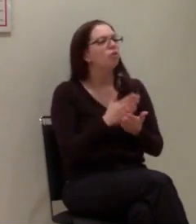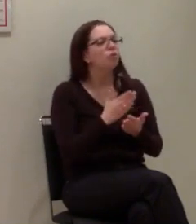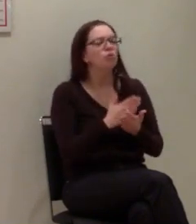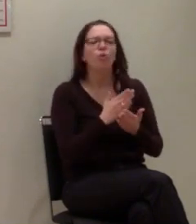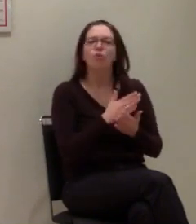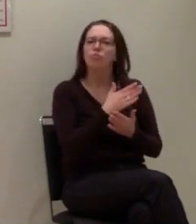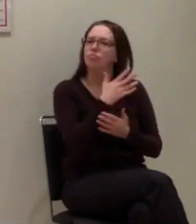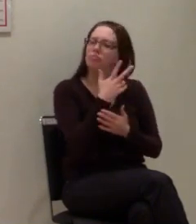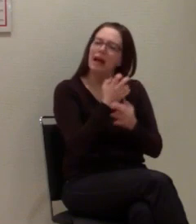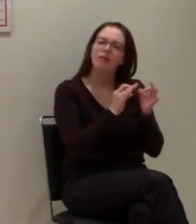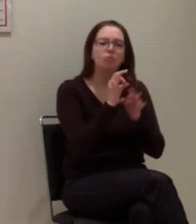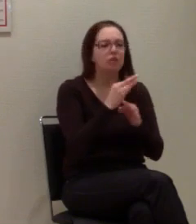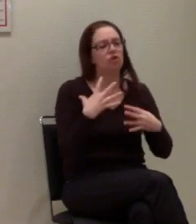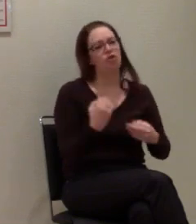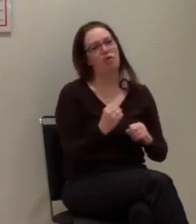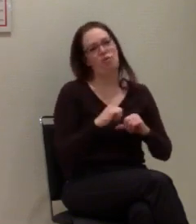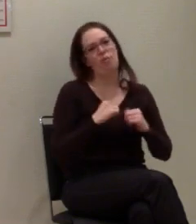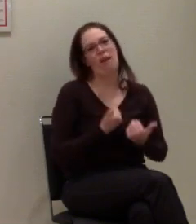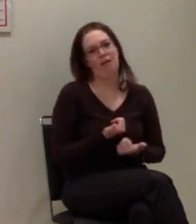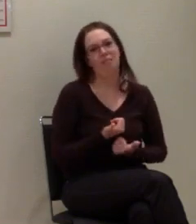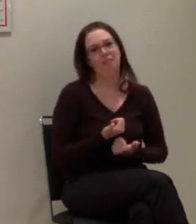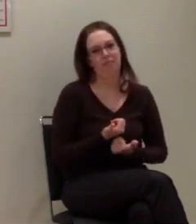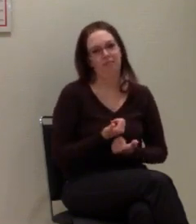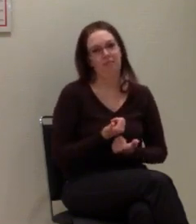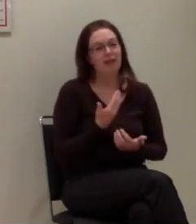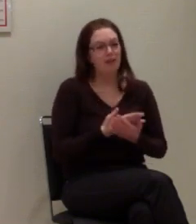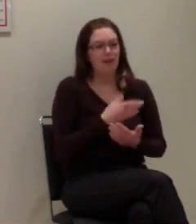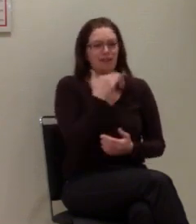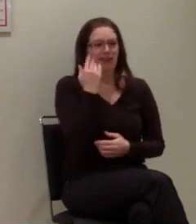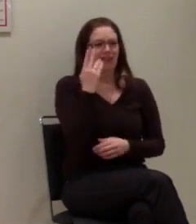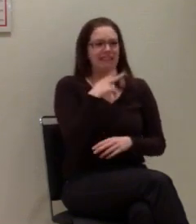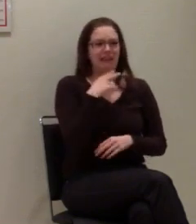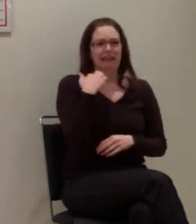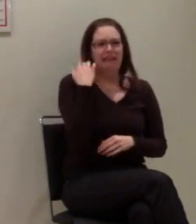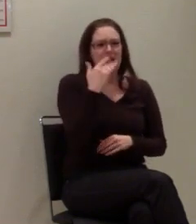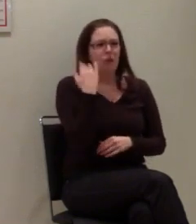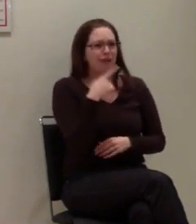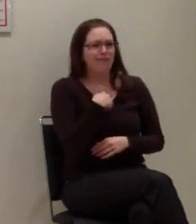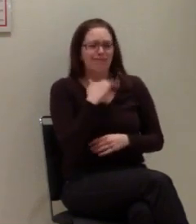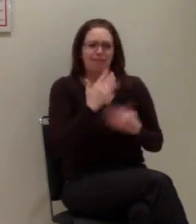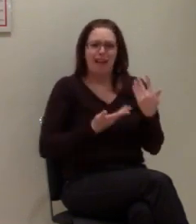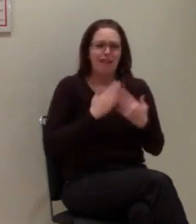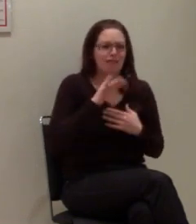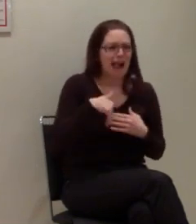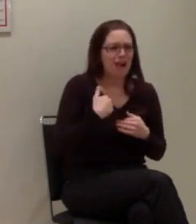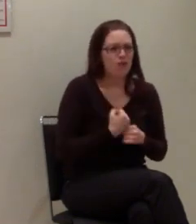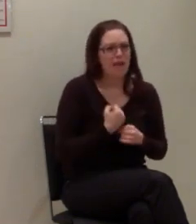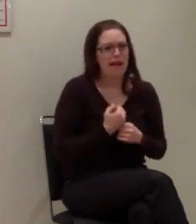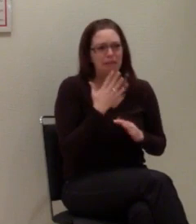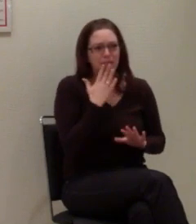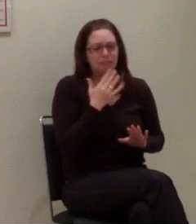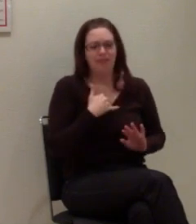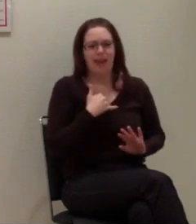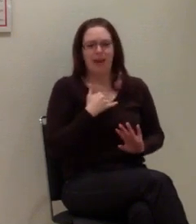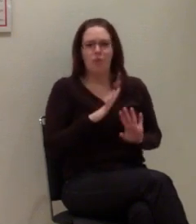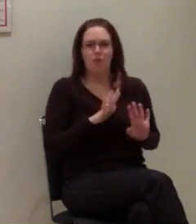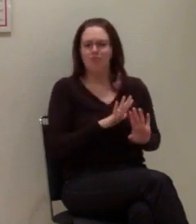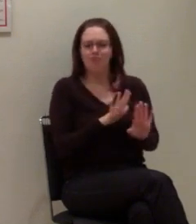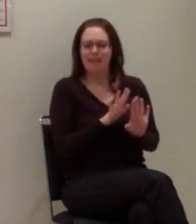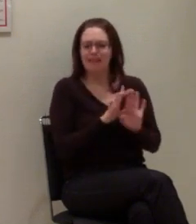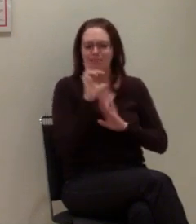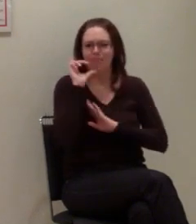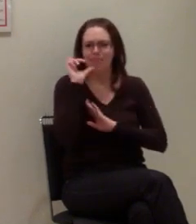weil ihnen kein Mensch hilft. Die Angst, etwas falsch zu machen, ist in der deutschen Bevölkerung so groß, dass sie lieber